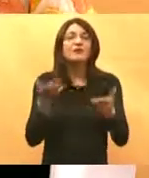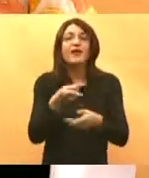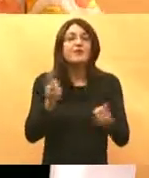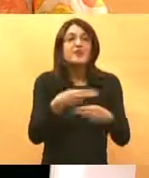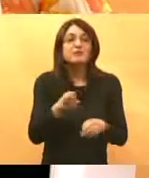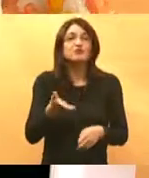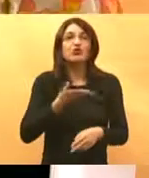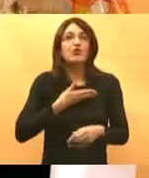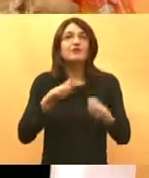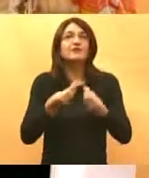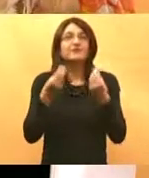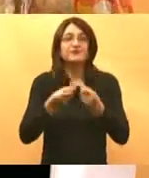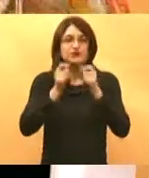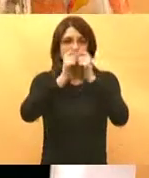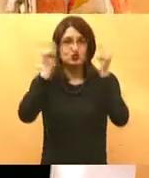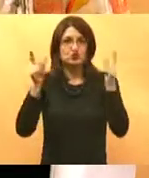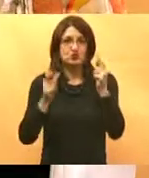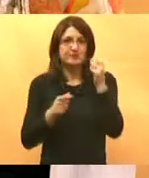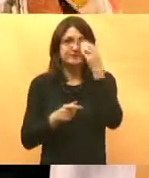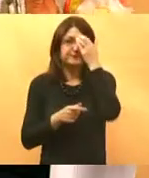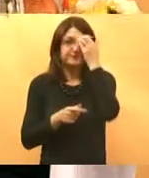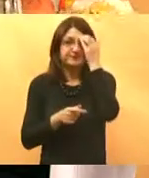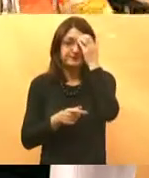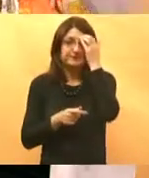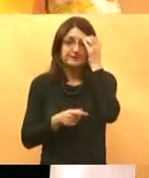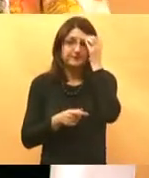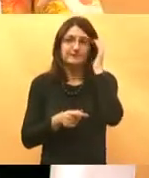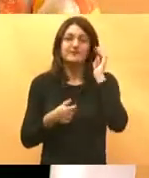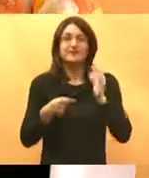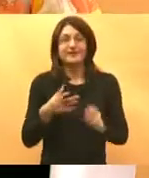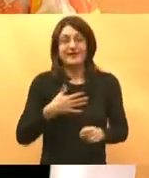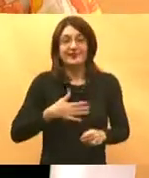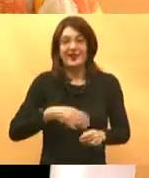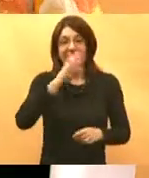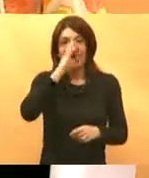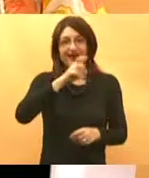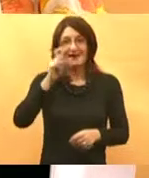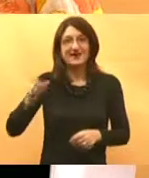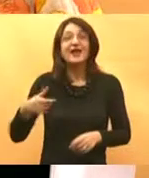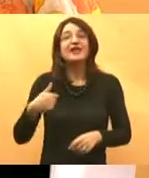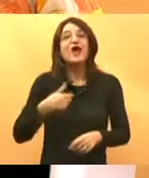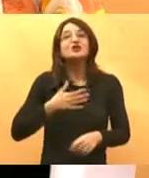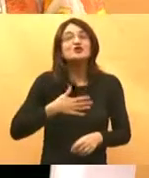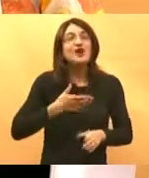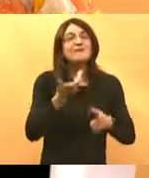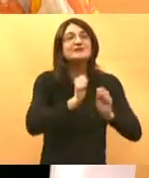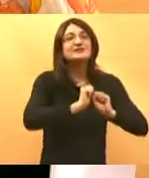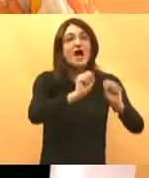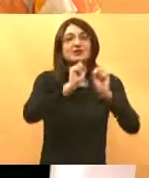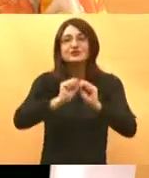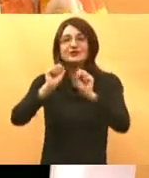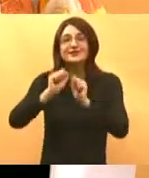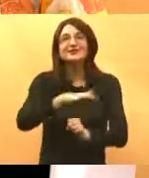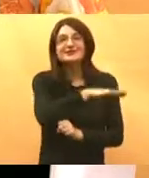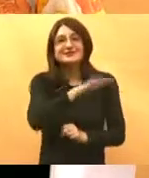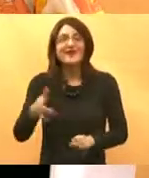očekivati čudo. Ali kad smo već kod vas, evo, dragi gledatelji, vi znate mene, ja bi uvijek htjela svi zaštititi, ta ne mogu ni sebe i